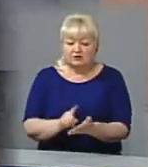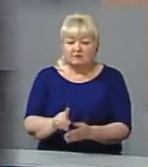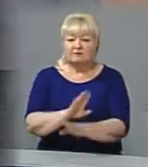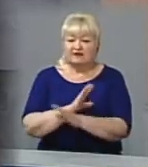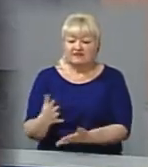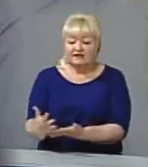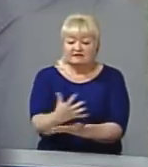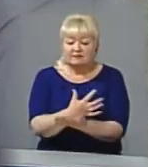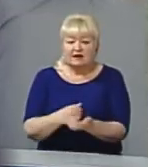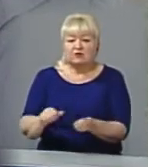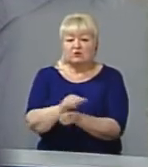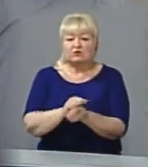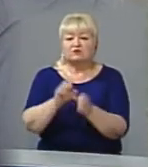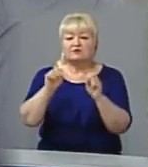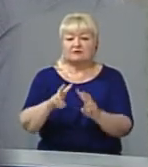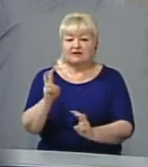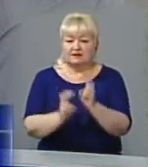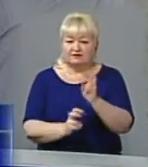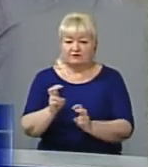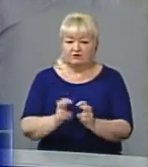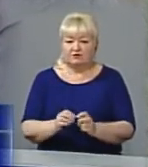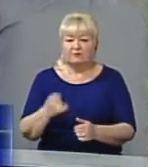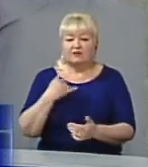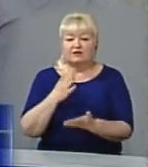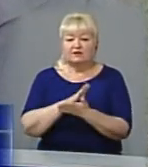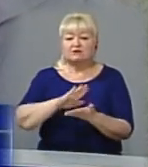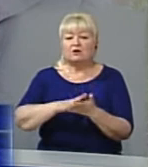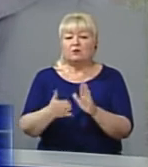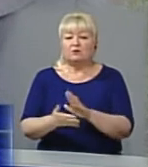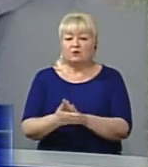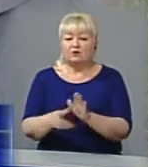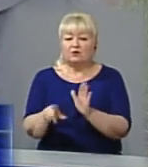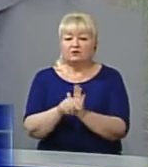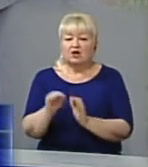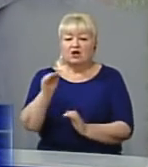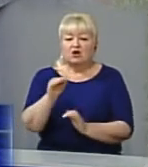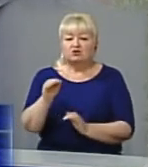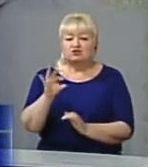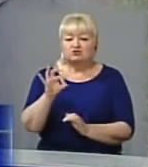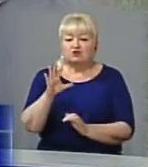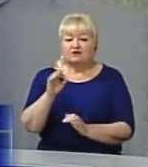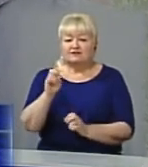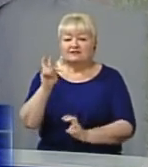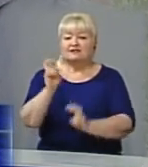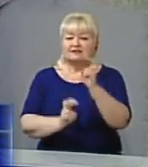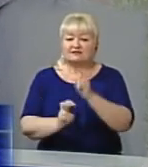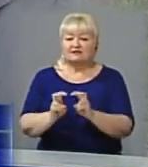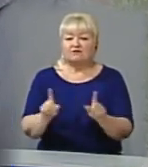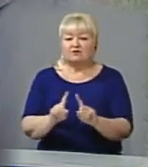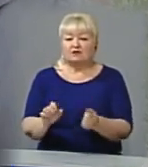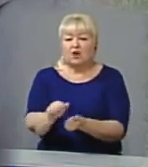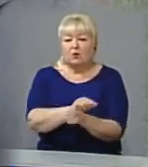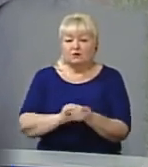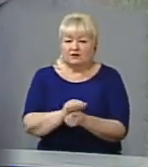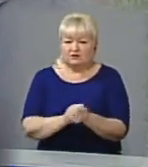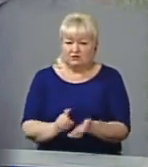спеціальних заводах. По всім правилам, в є угода з Жовківським заводом, який утилізує щурі.